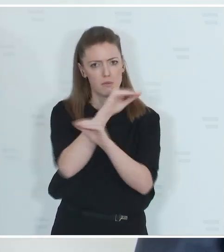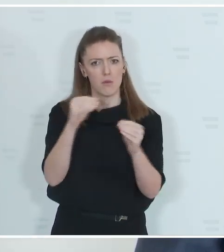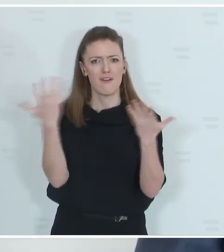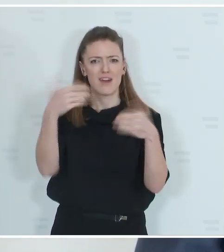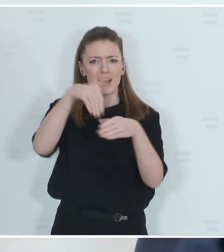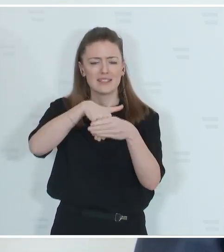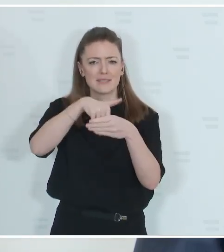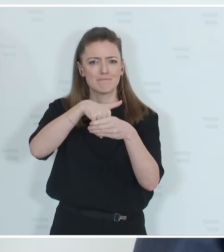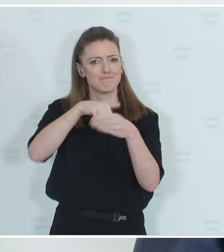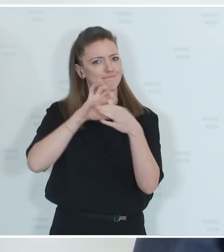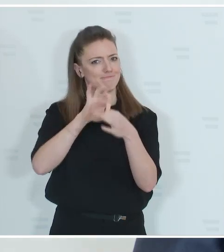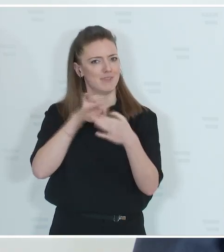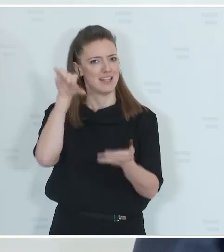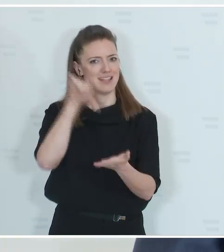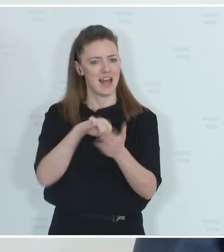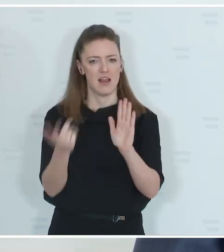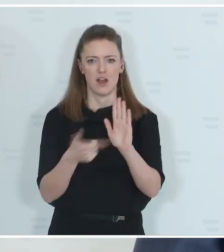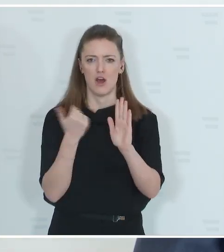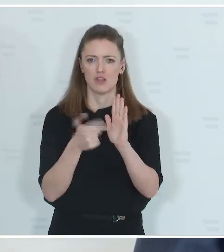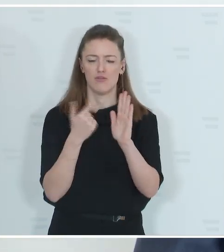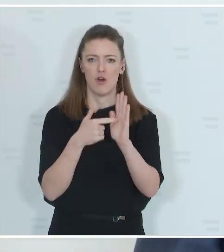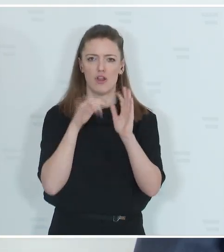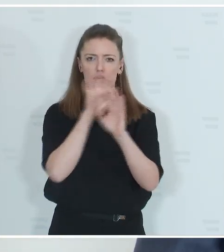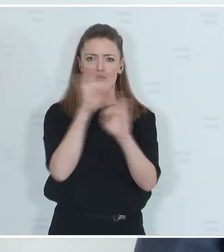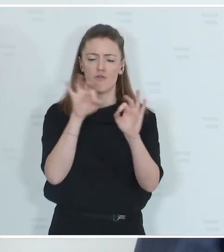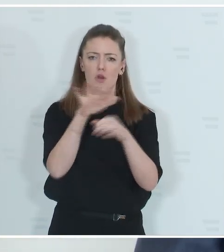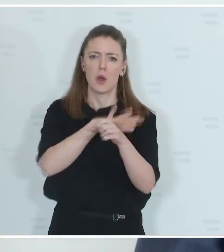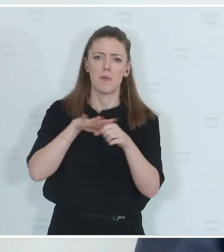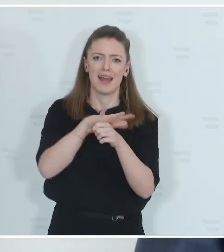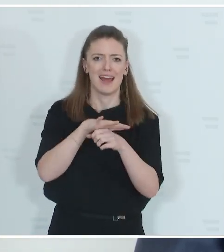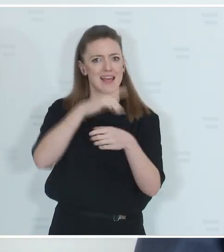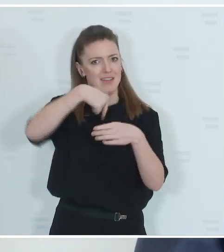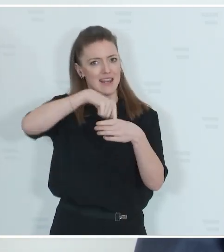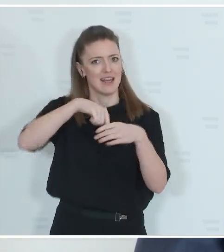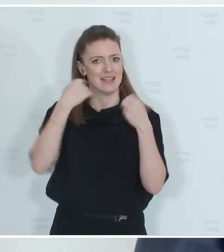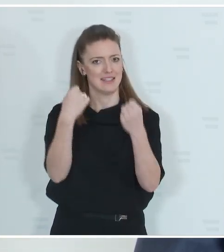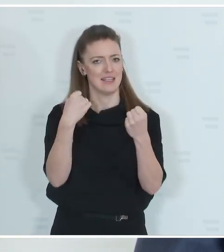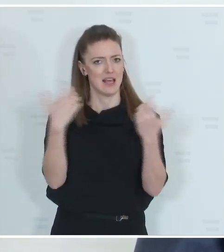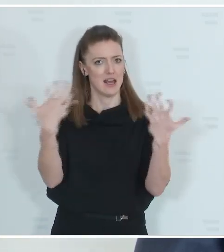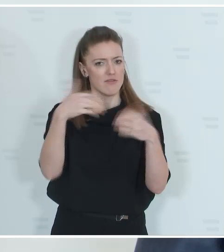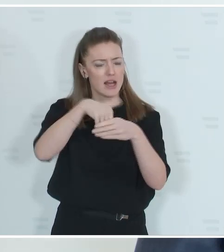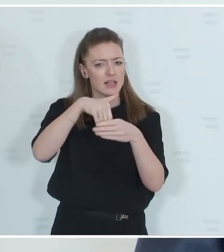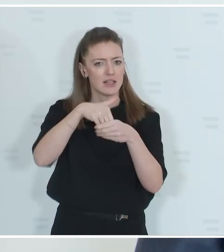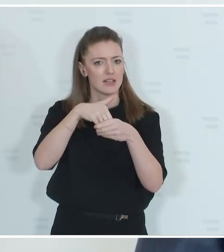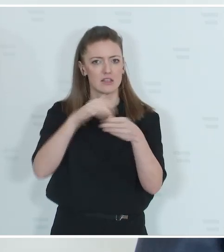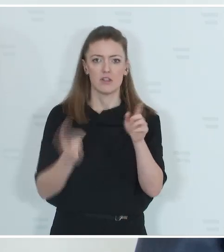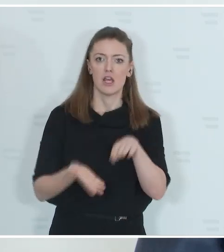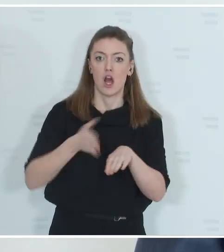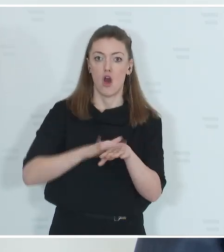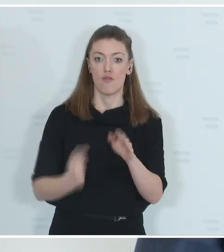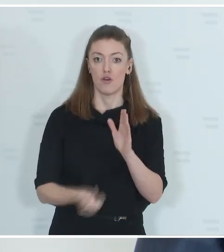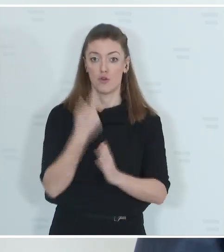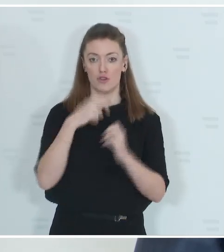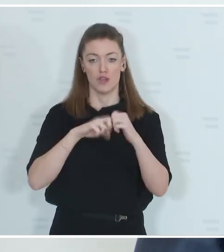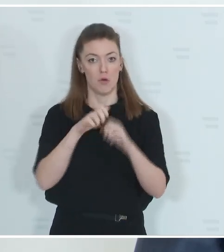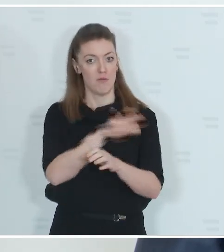sind denn die zentralen Herausforderungen im Bereich der inneren Sicherheit? Wo sind denn die größten Problemfelder, die